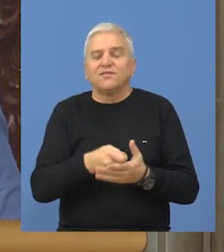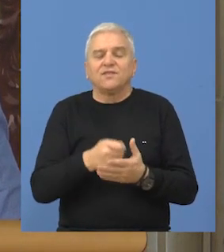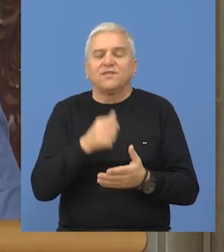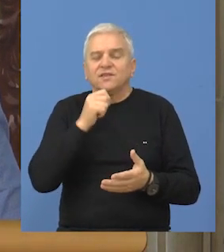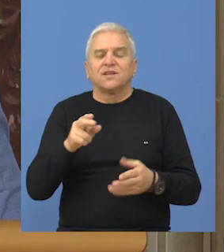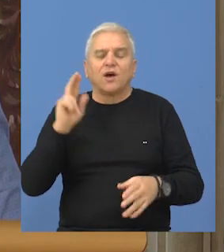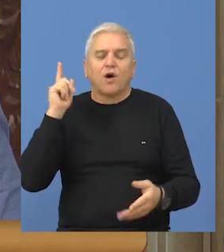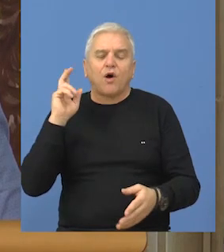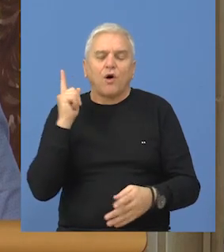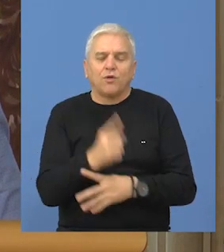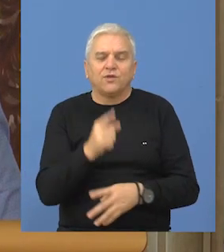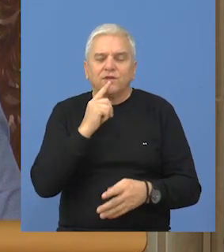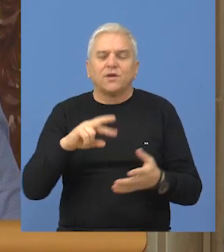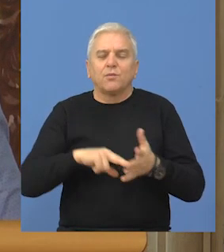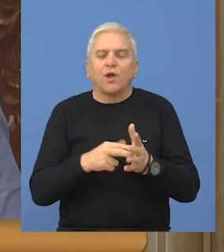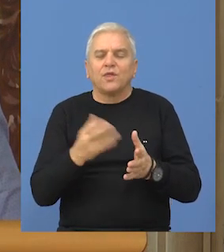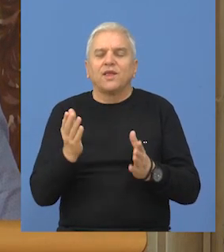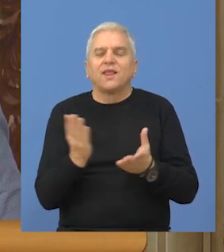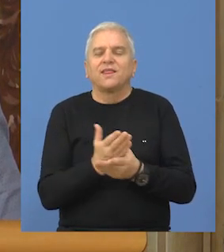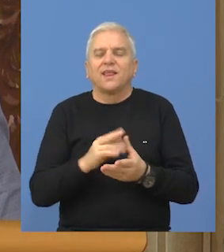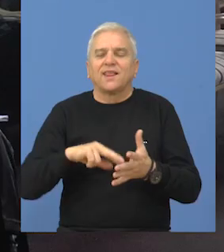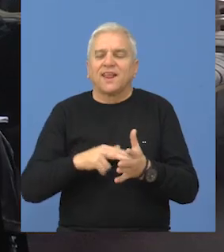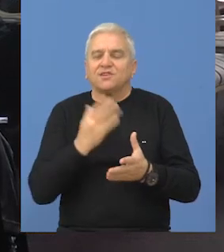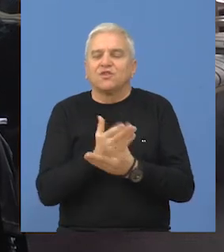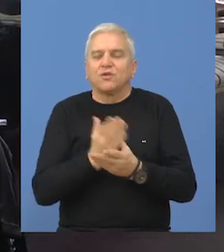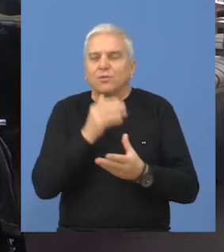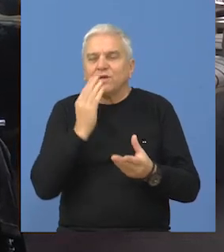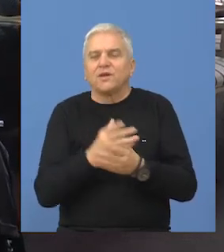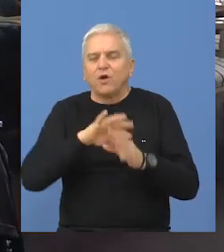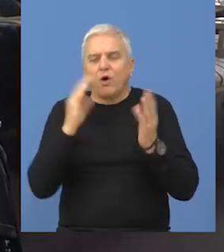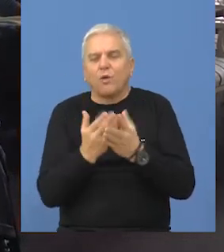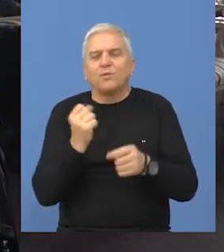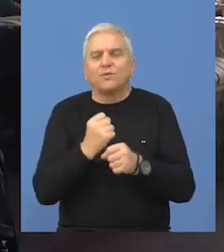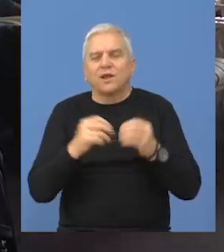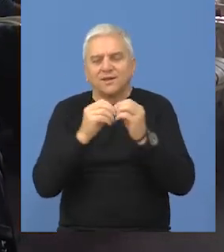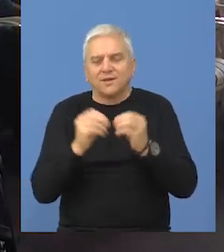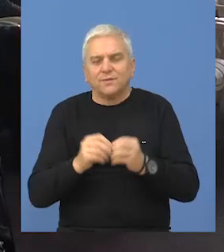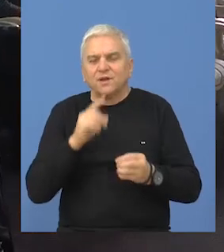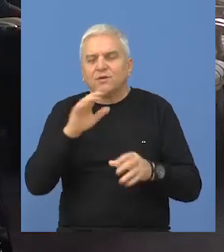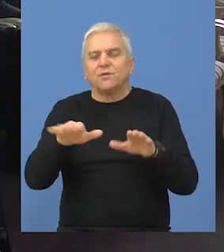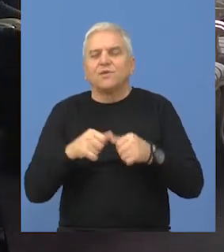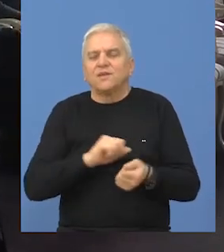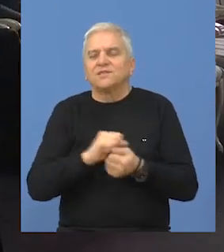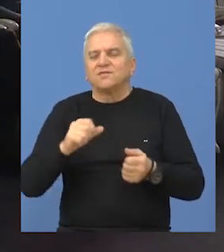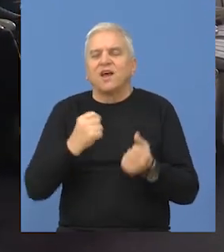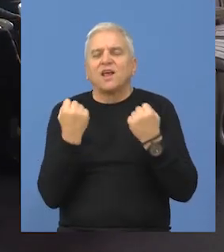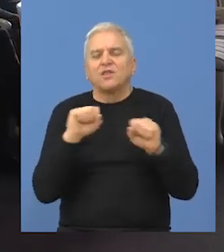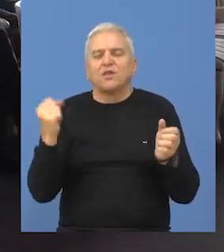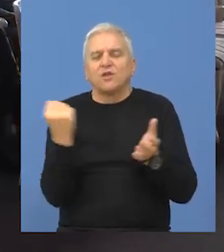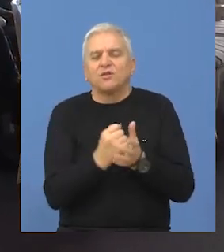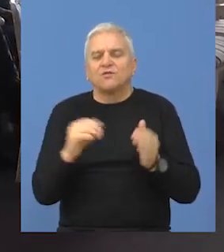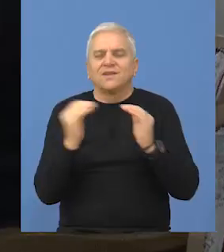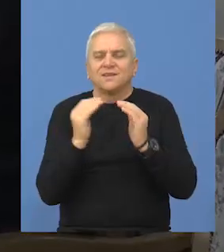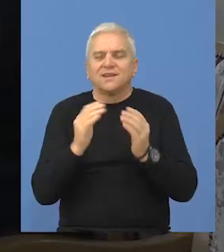ove investicije je određena projektnom tehničkom dokumentacijom, koja je kompletno urađena i na osnovu koje su pribavljene i sve